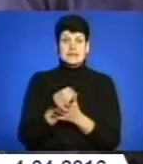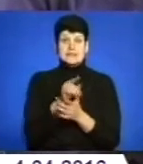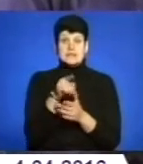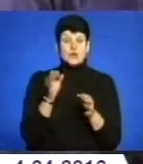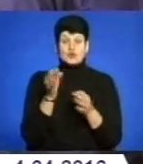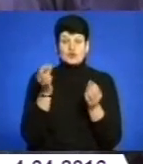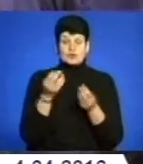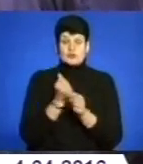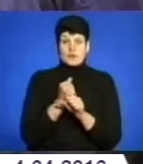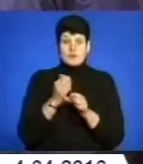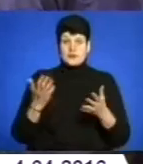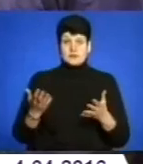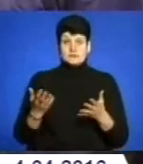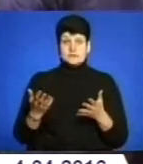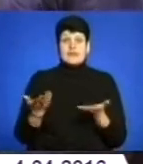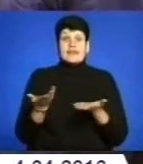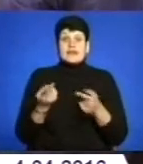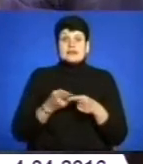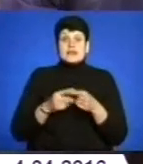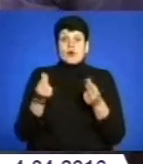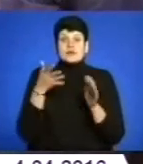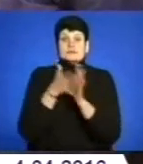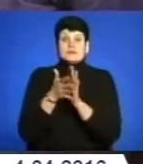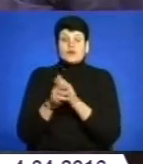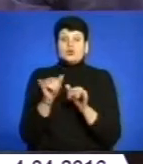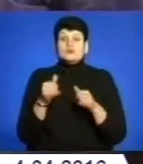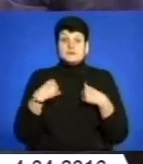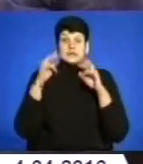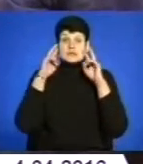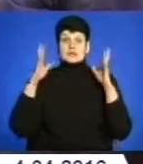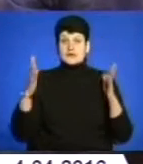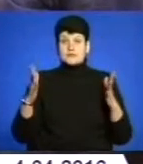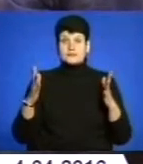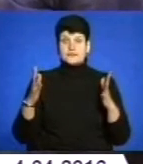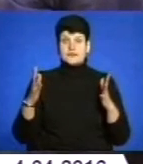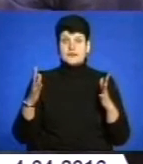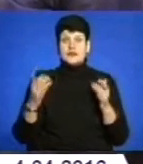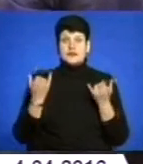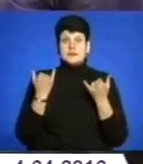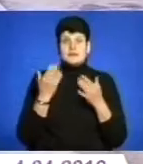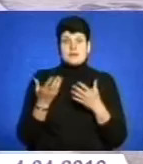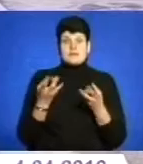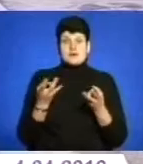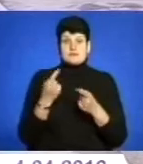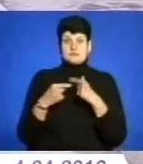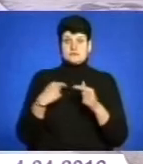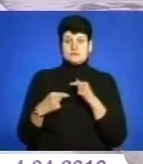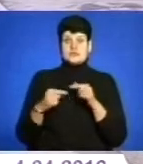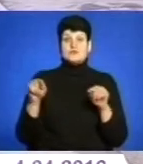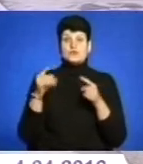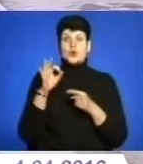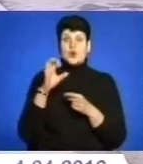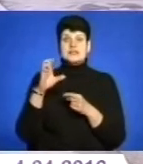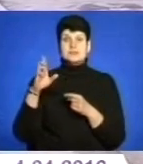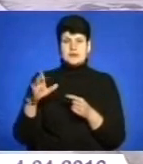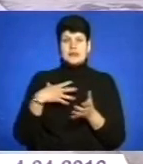нічого не робили. Де вони ті гроші йшли, куди вони йшли, ми не знаємо. А нам їх повернуть. Створити ОСББ